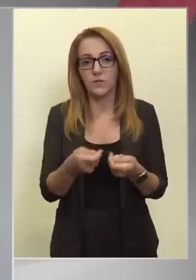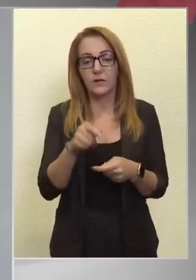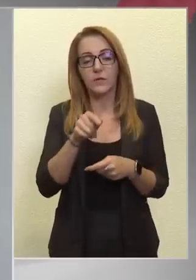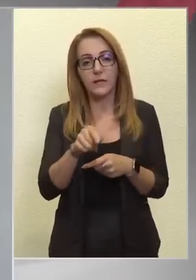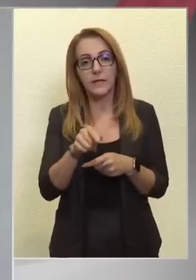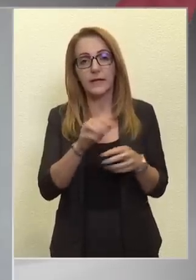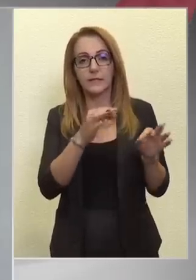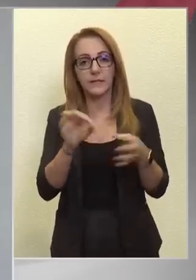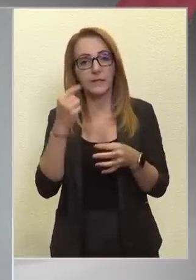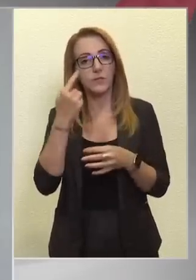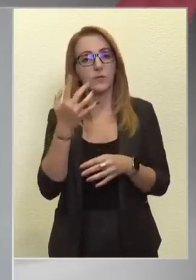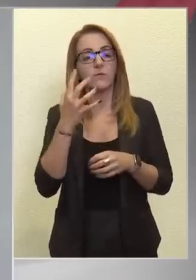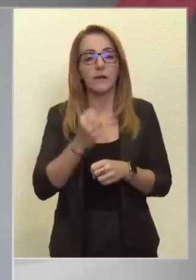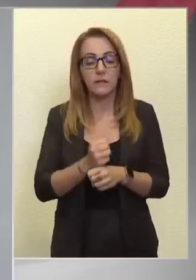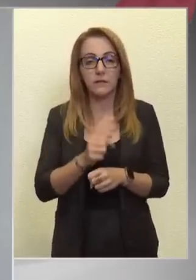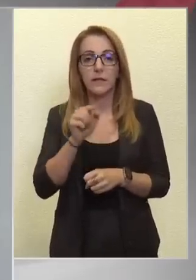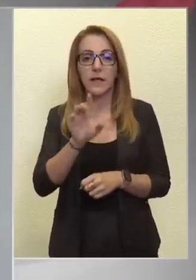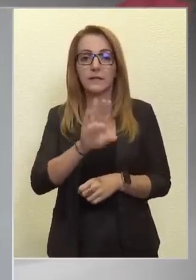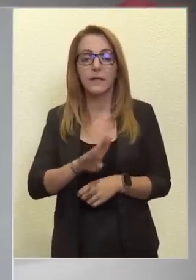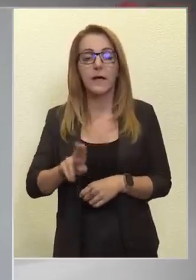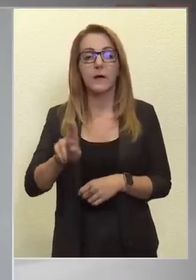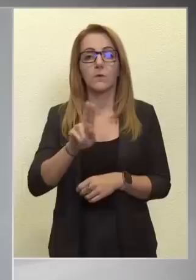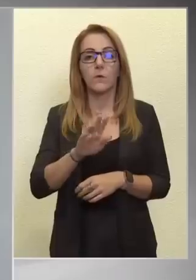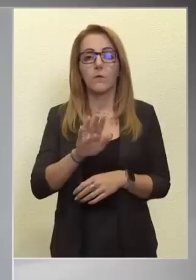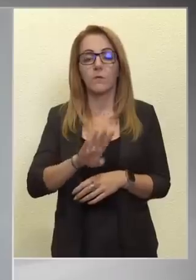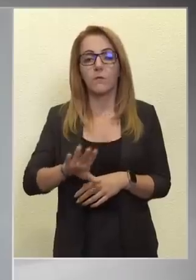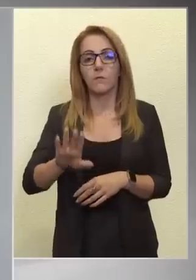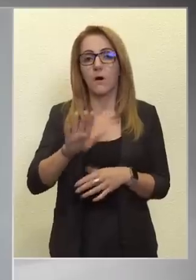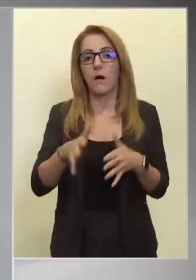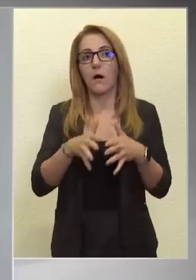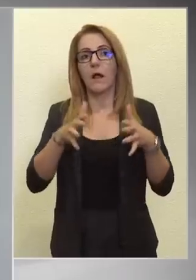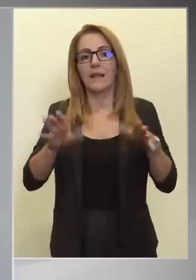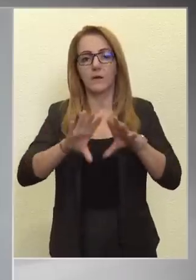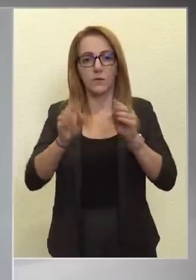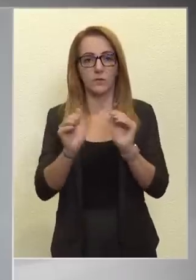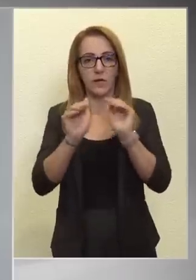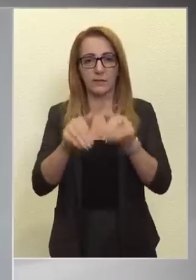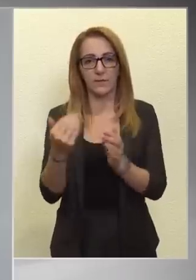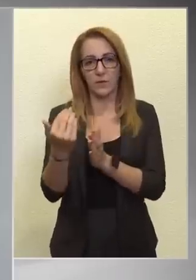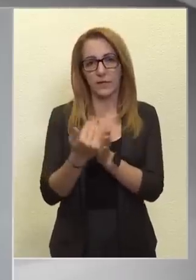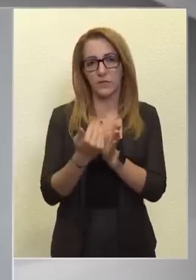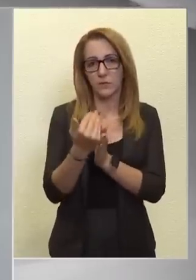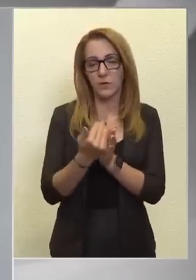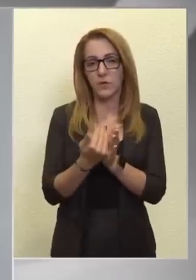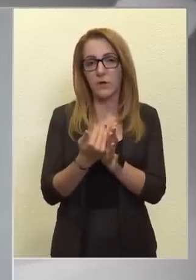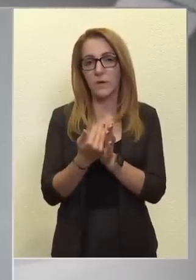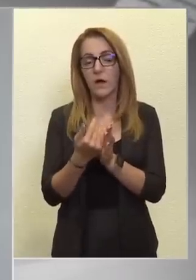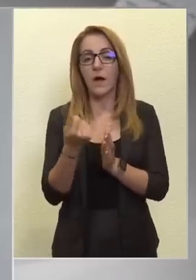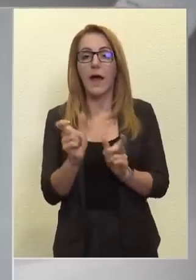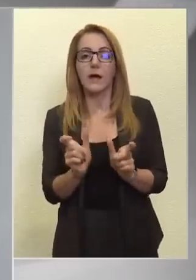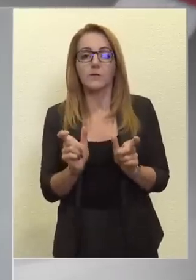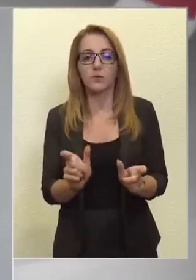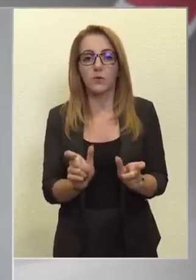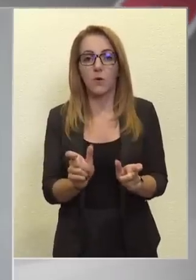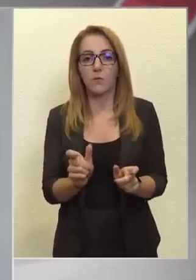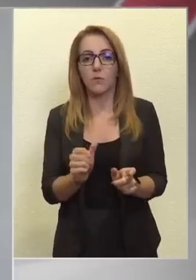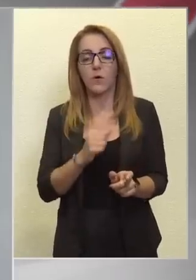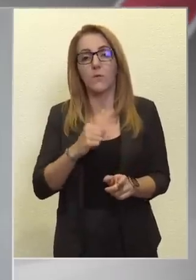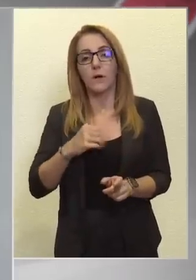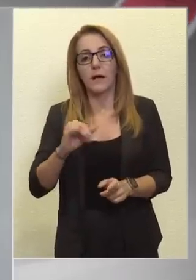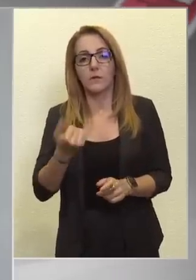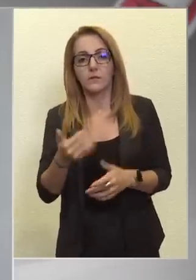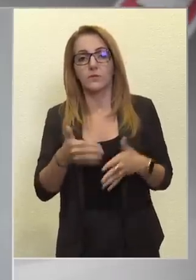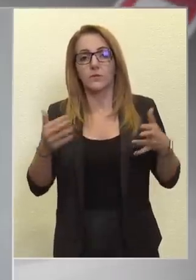fenntarthassuk. Ez Európa legnagyobb családtámogatási programja. Az árstoppok önmagban is jelentős